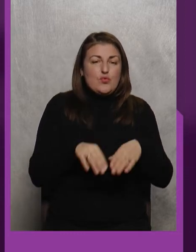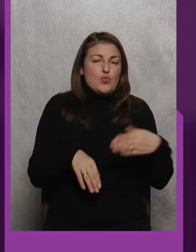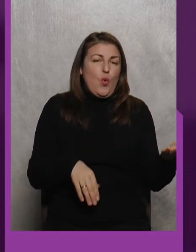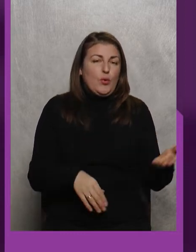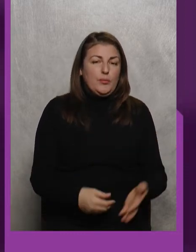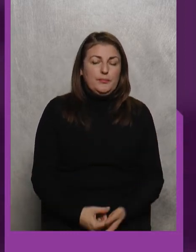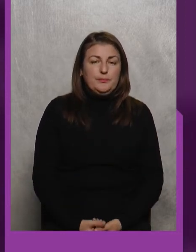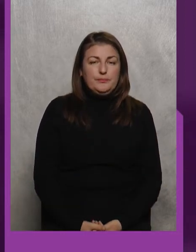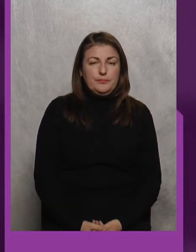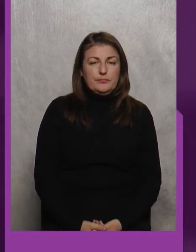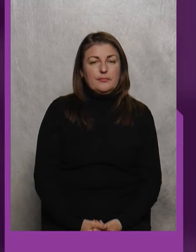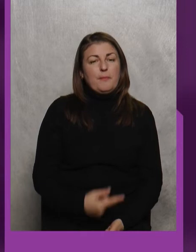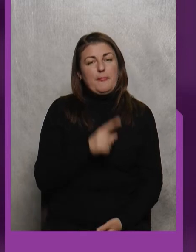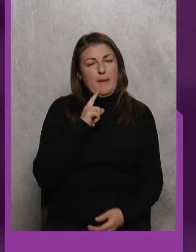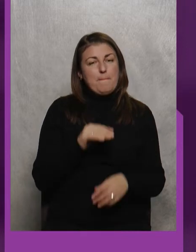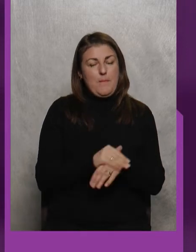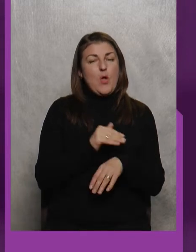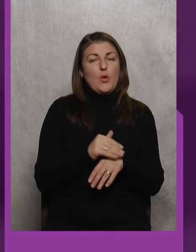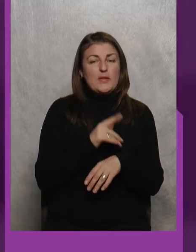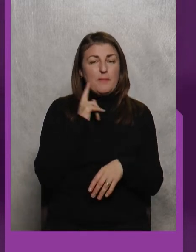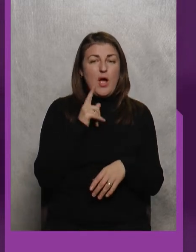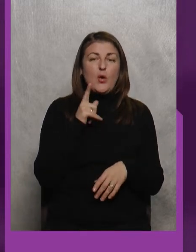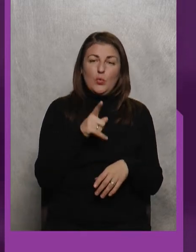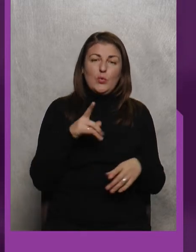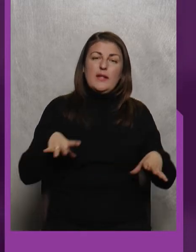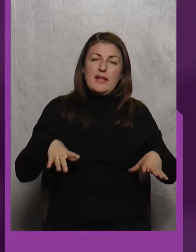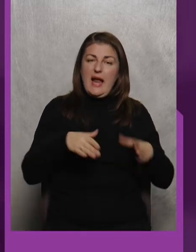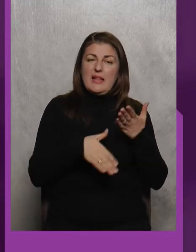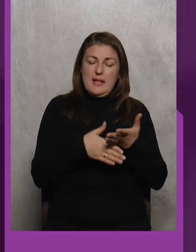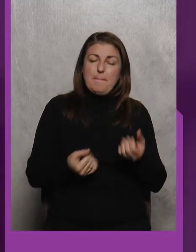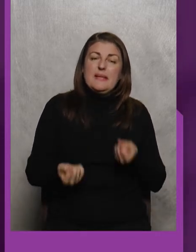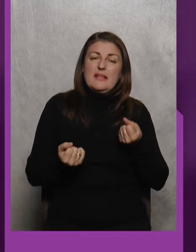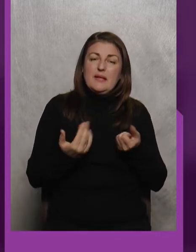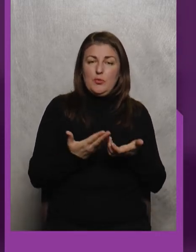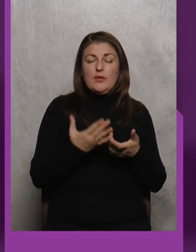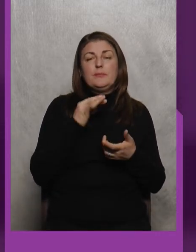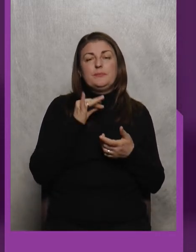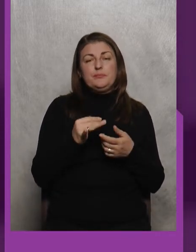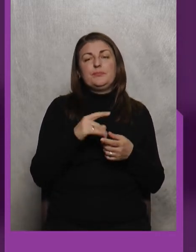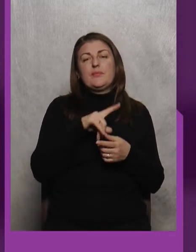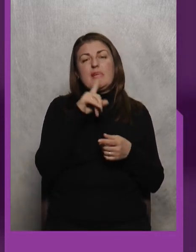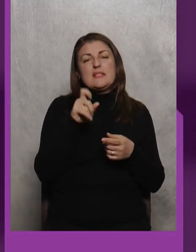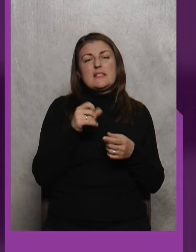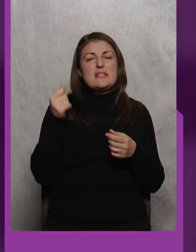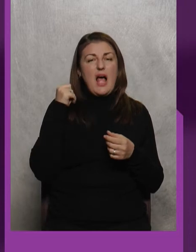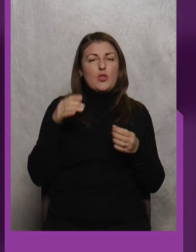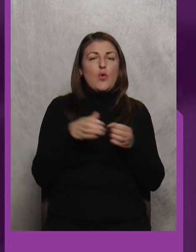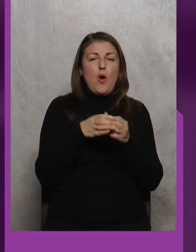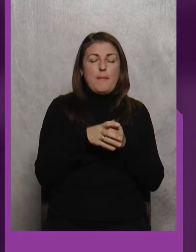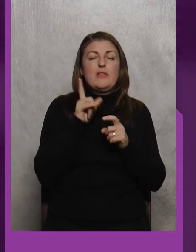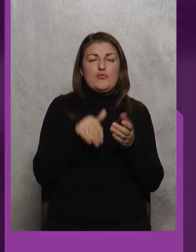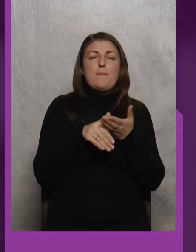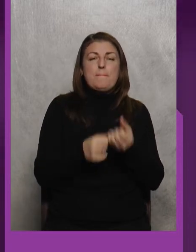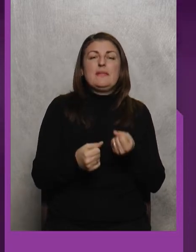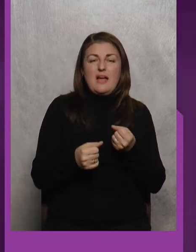Молодість Тут тренери підтримують Так І ззаду команда також підтримують Команда